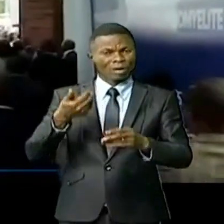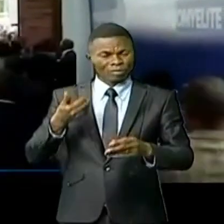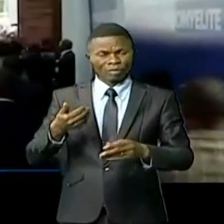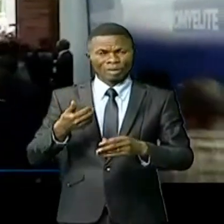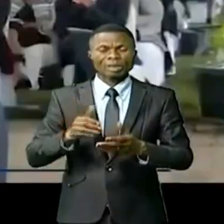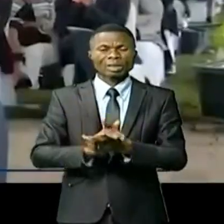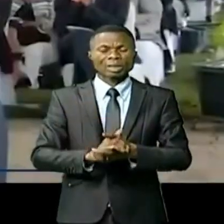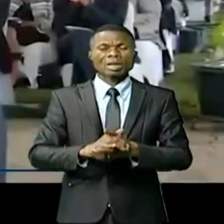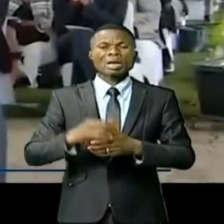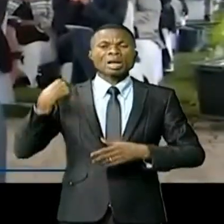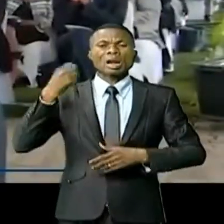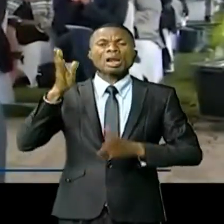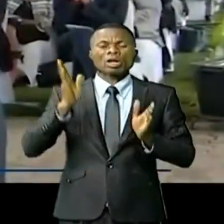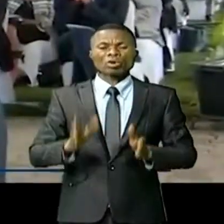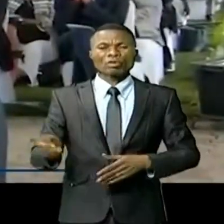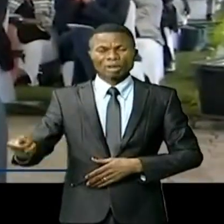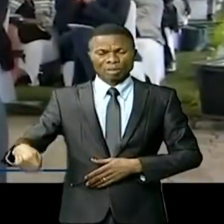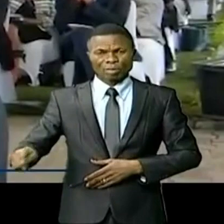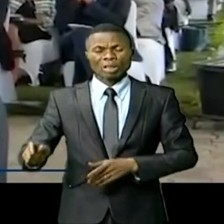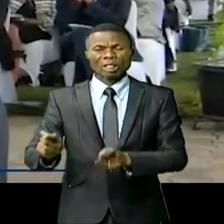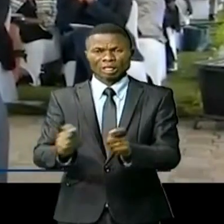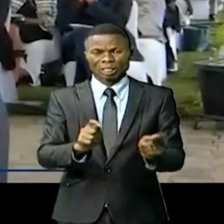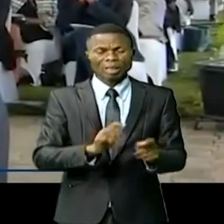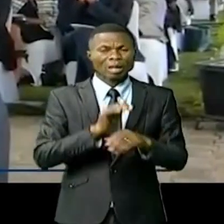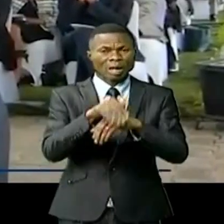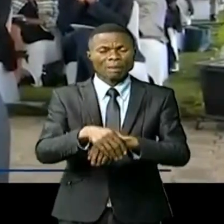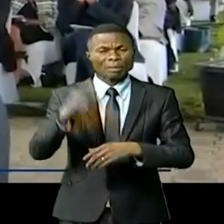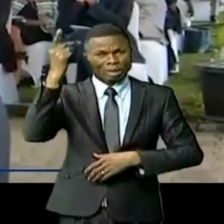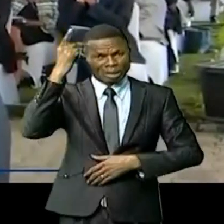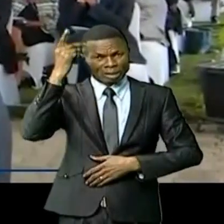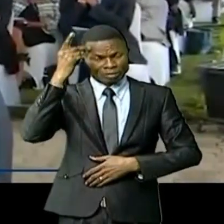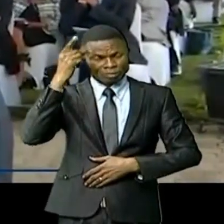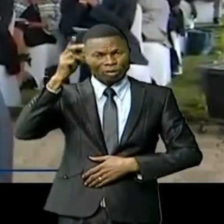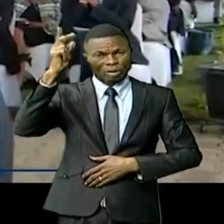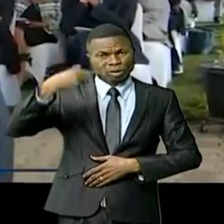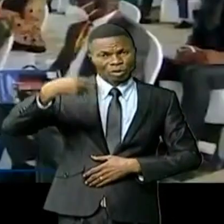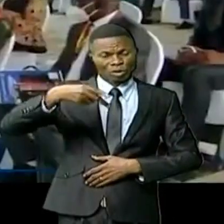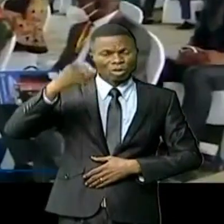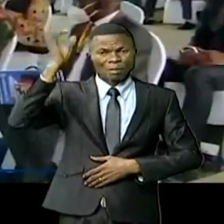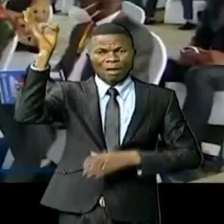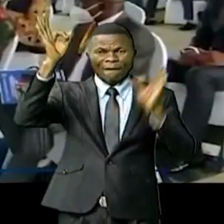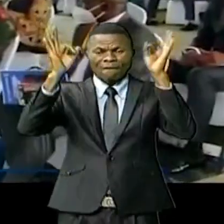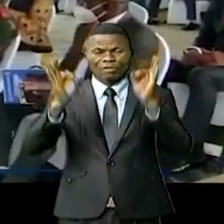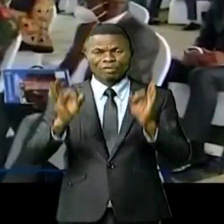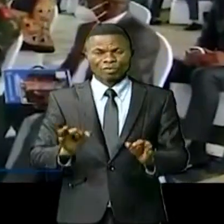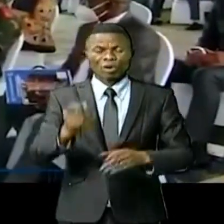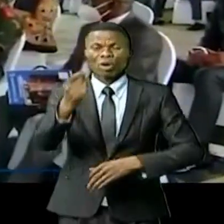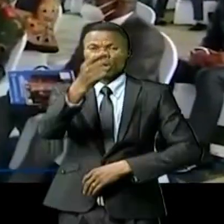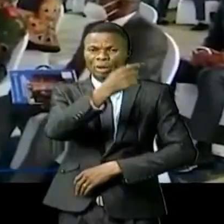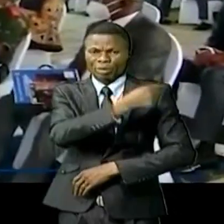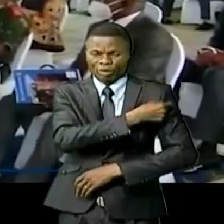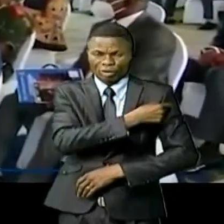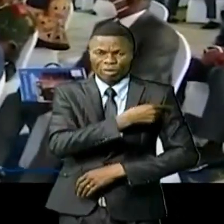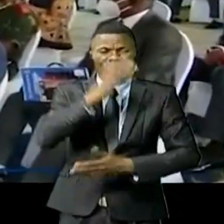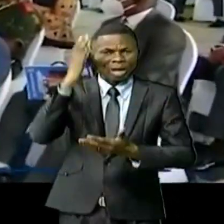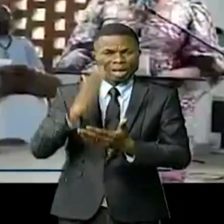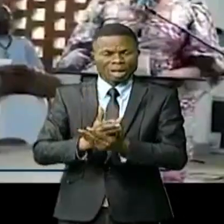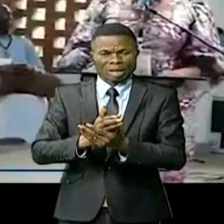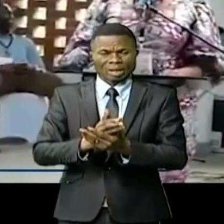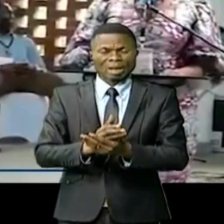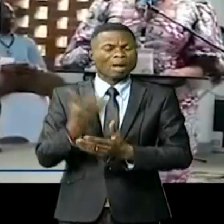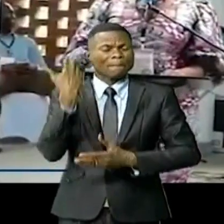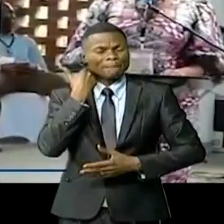le chef de l'exécutif provincial du Tanganyika a pris part, toujours à Kinshasa, au deuxième forum sur la vaccination et l'éradication de la